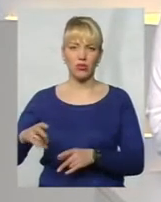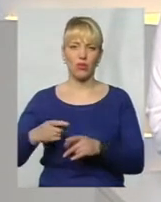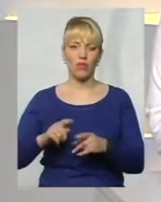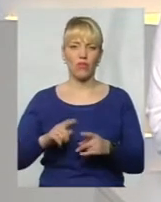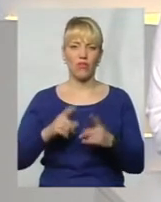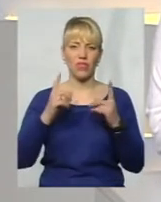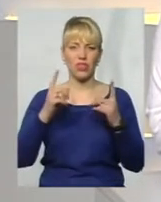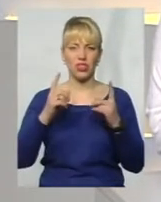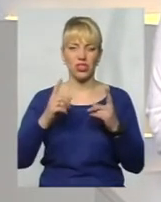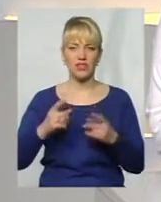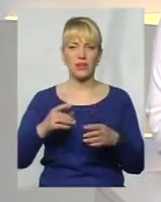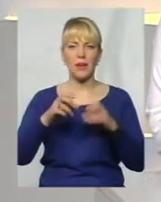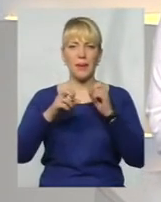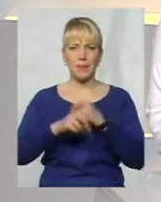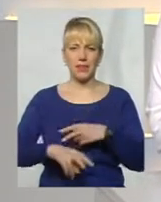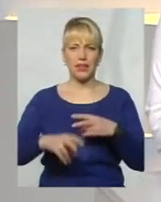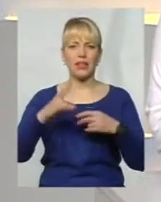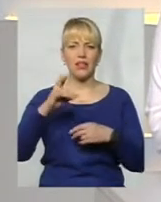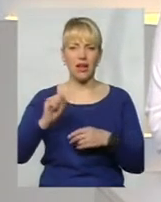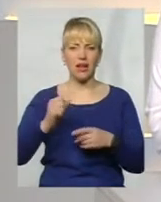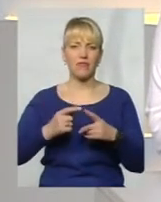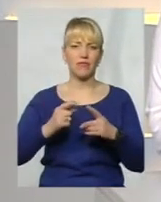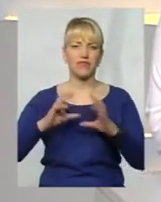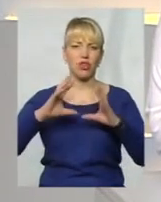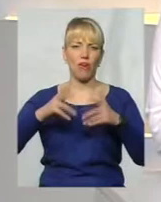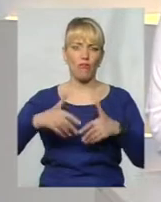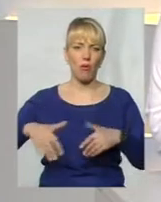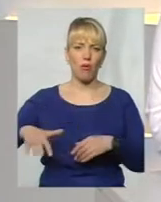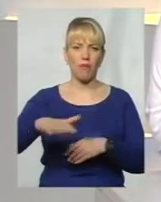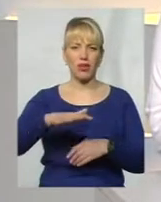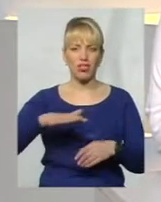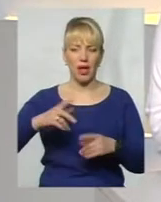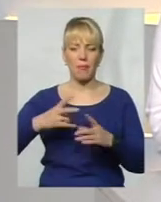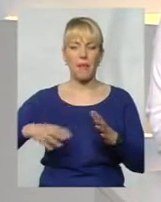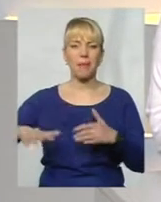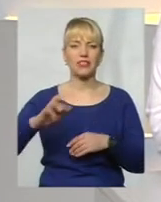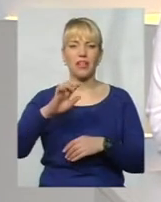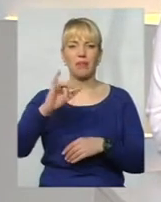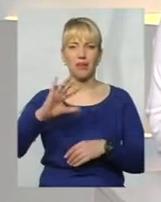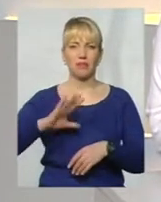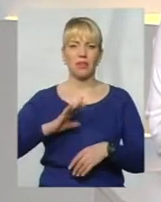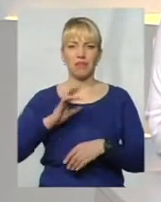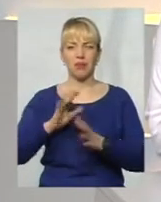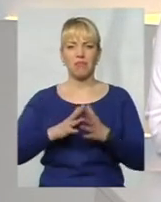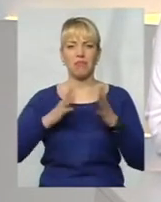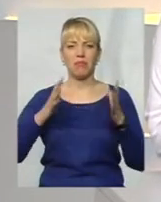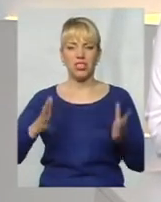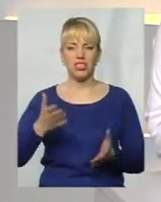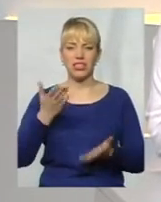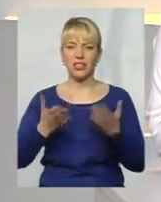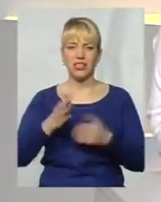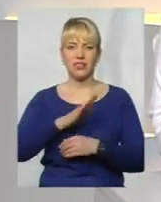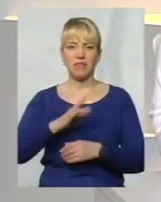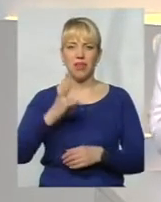масштабу на Чорнобильській атомній станції. І масштаби цієї катастрофи могли б бути незрівнянно більше, якби не люди,